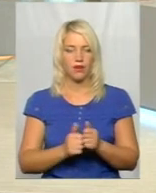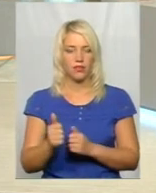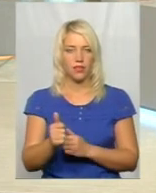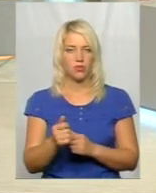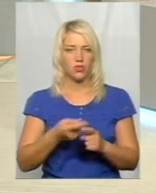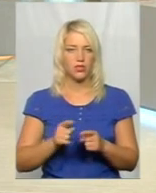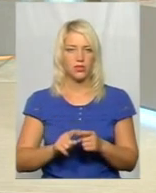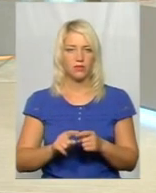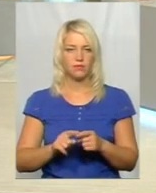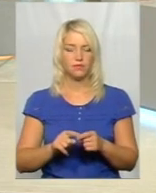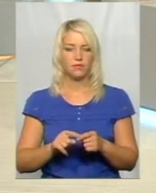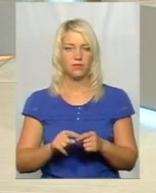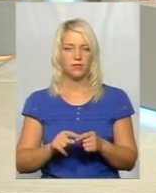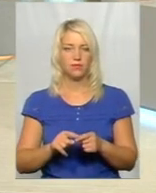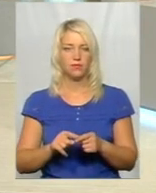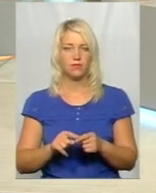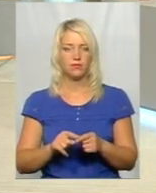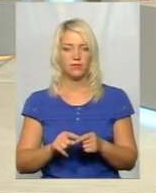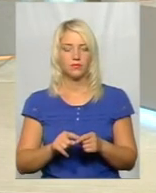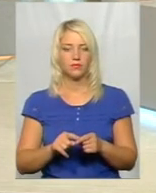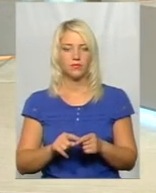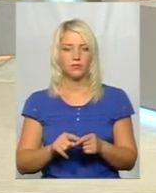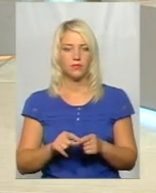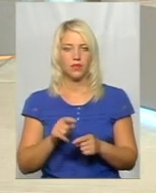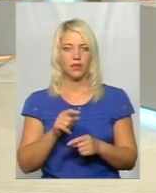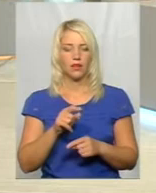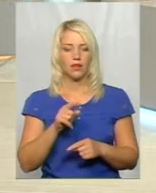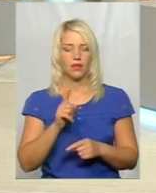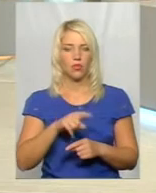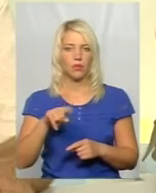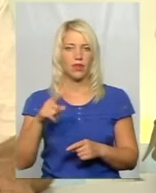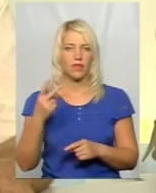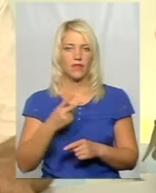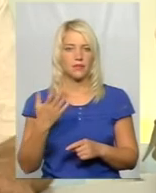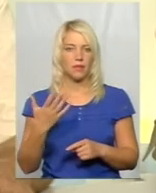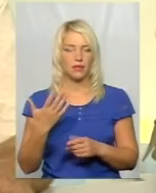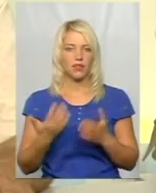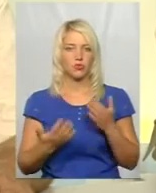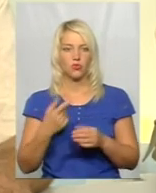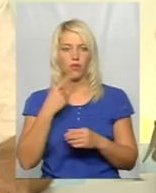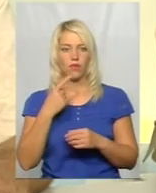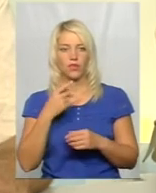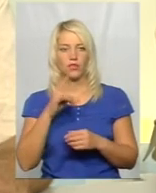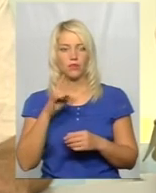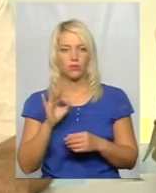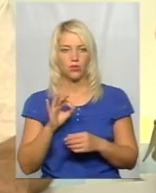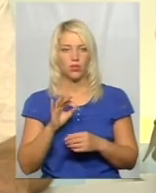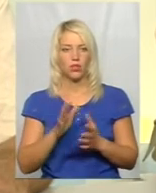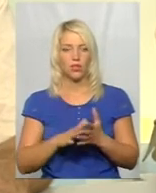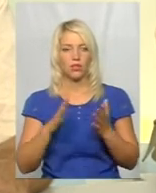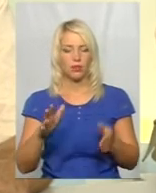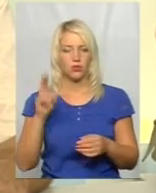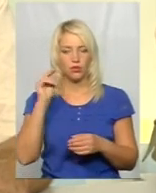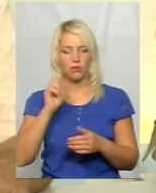Це у нас ВПУ номер 25. Це по місту Хмельницькому. Якщо говорити про… В них найбільші